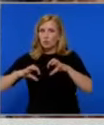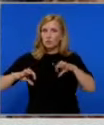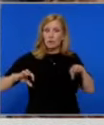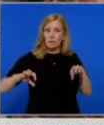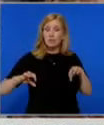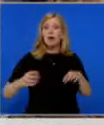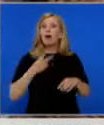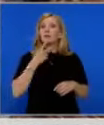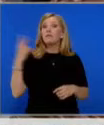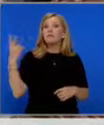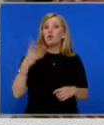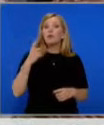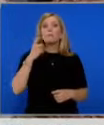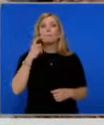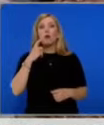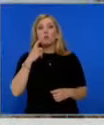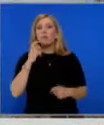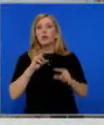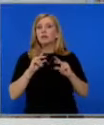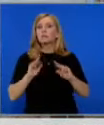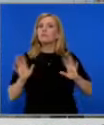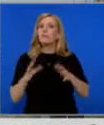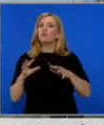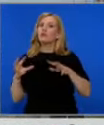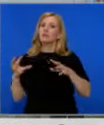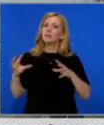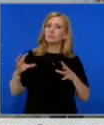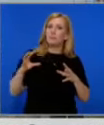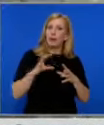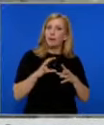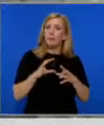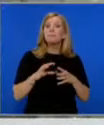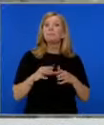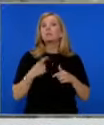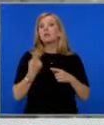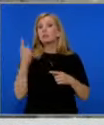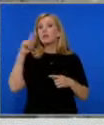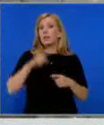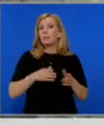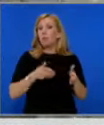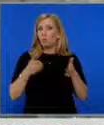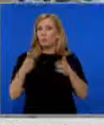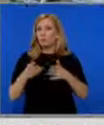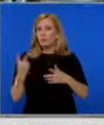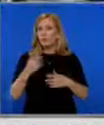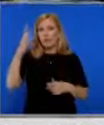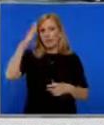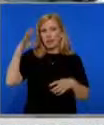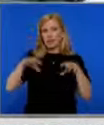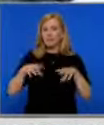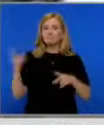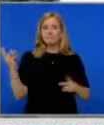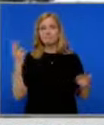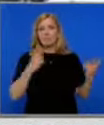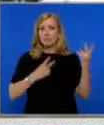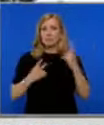Във вторник баку са ощи, че започва настъпление срещу армански сепаратистски сили. Ден по-късно двате страни постигнаха споразумение.